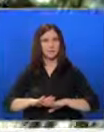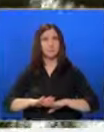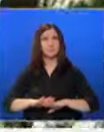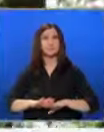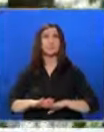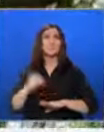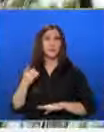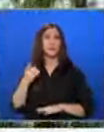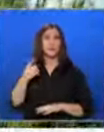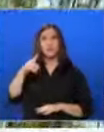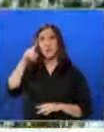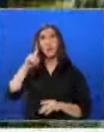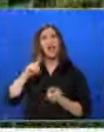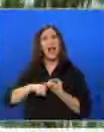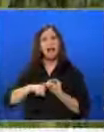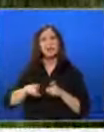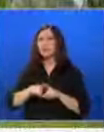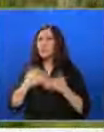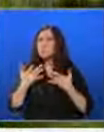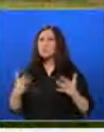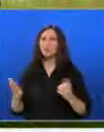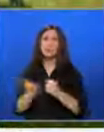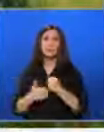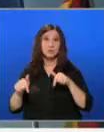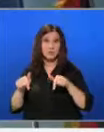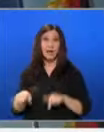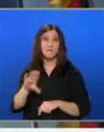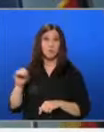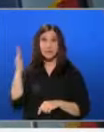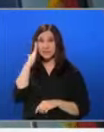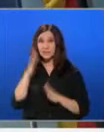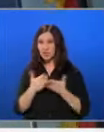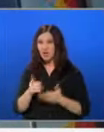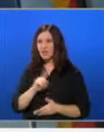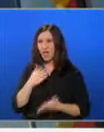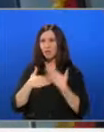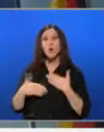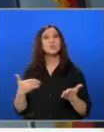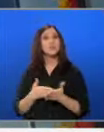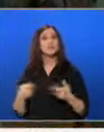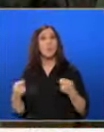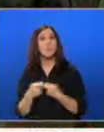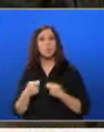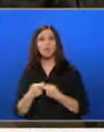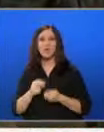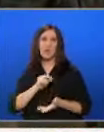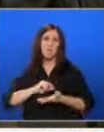Но и Карин, както много замеделци сега в европейските държави членки, недоволства срещу брюксълската бюрокрация.